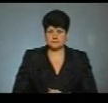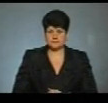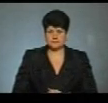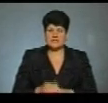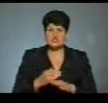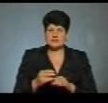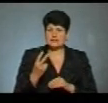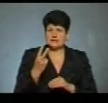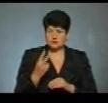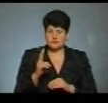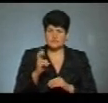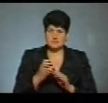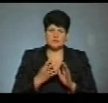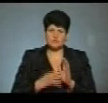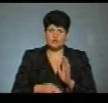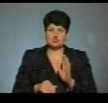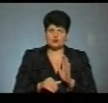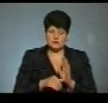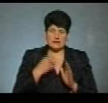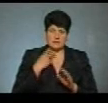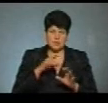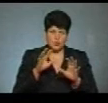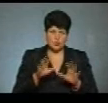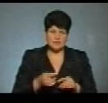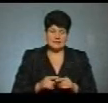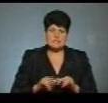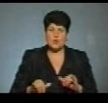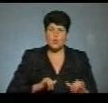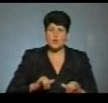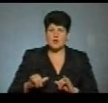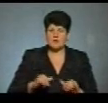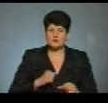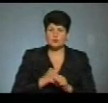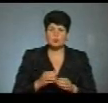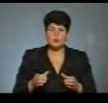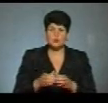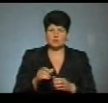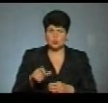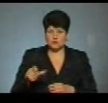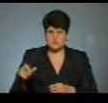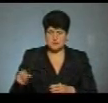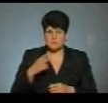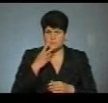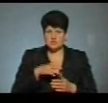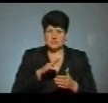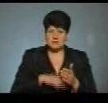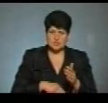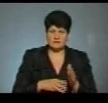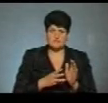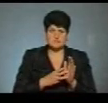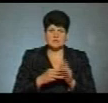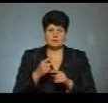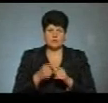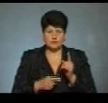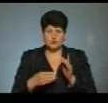Частина 2 статті 296 Кримінального кодексу – це хуліганство, вчинене групою осіб. Передбачає штраф від 8,5